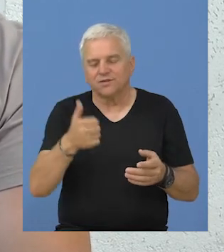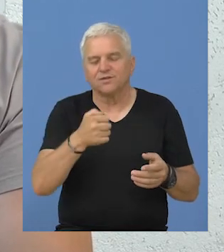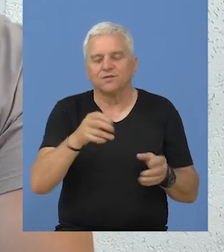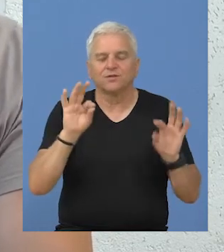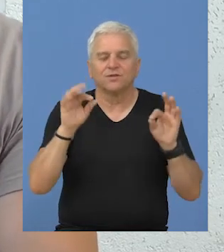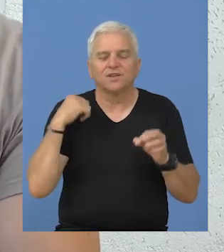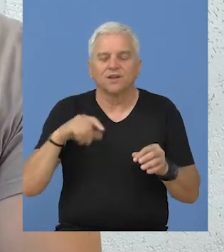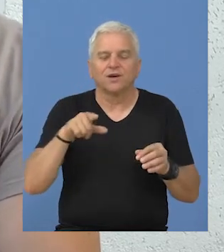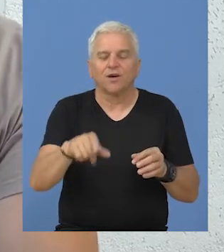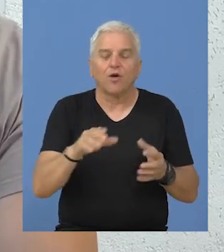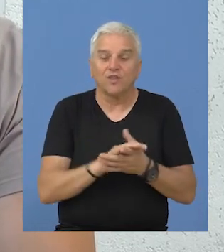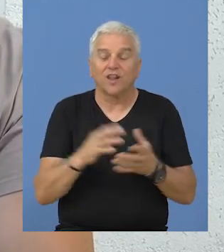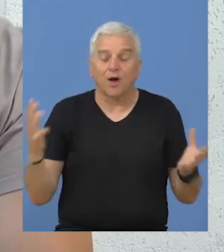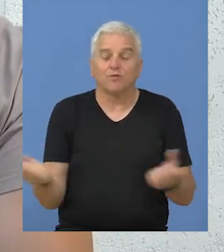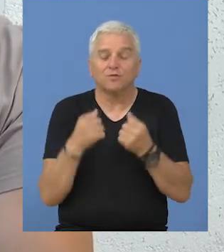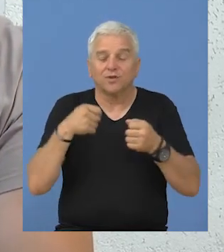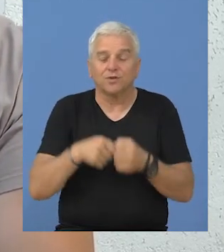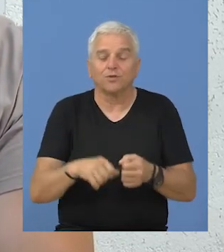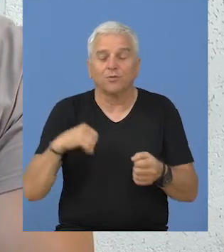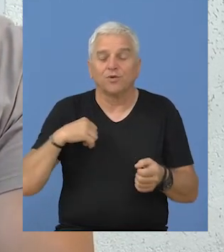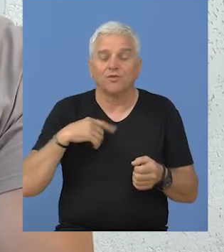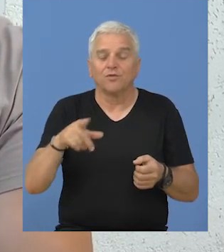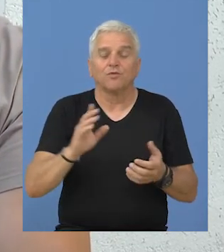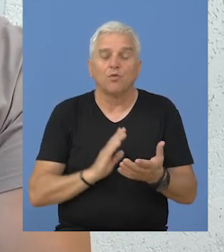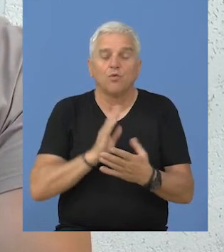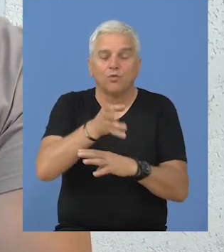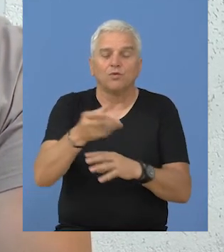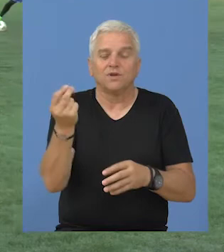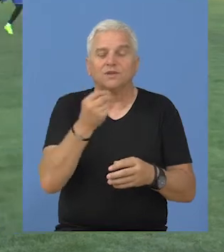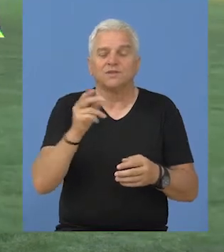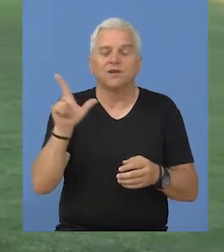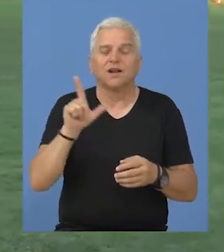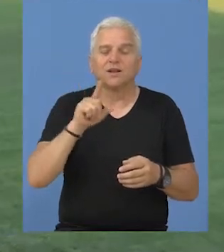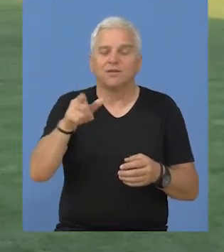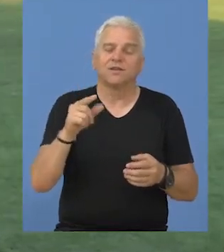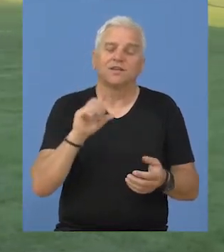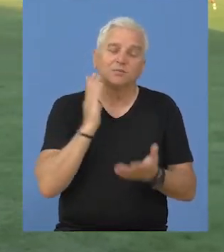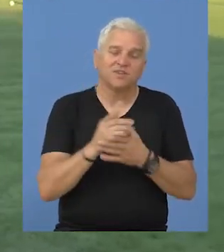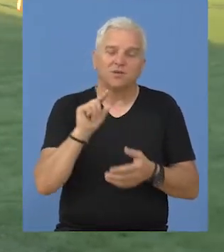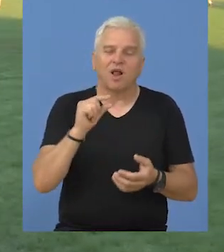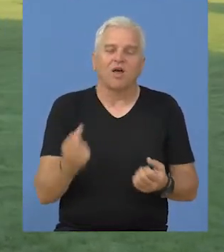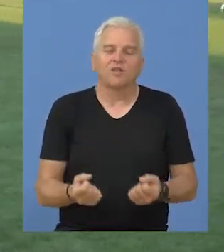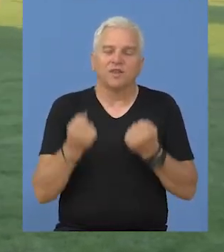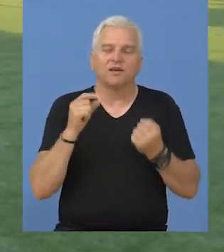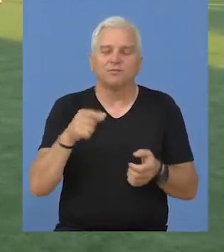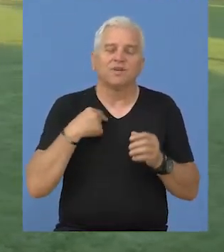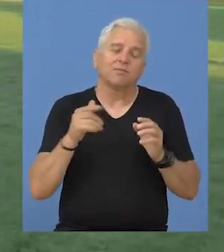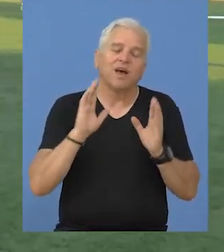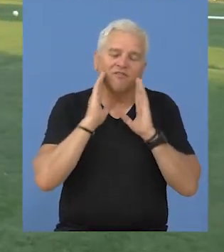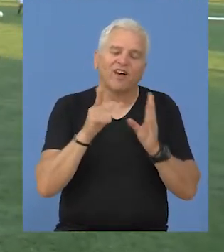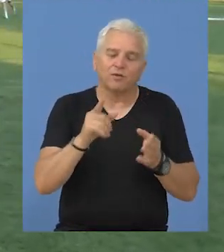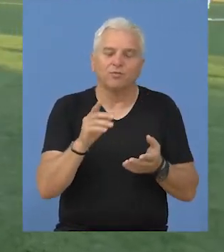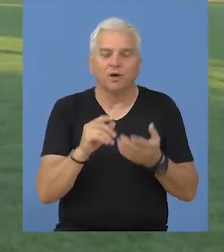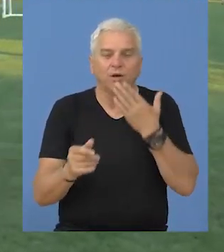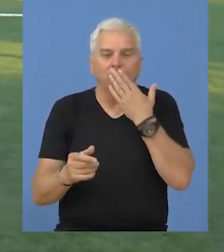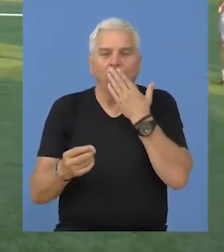objećam za 110 godina kluba Vojvodine da ćemo ući u Srpsku ligu, to će biti malo teže, tako